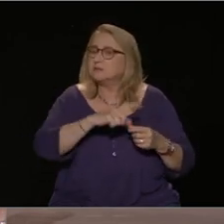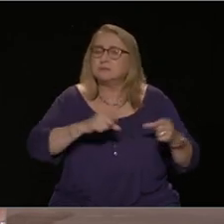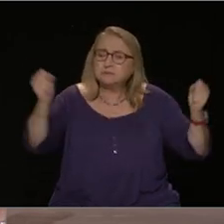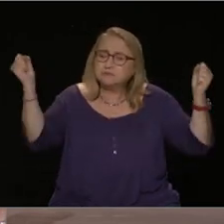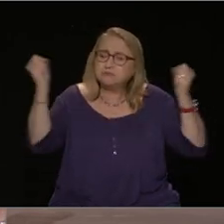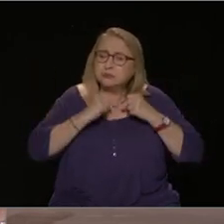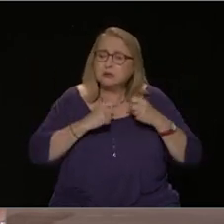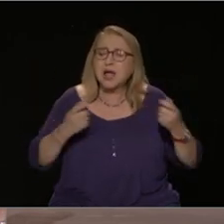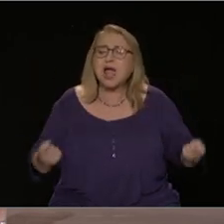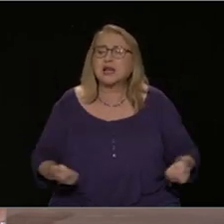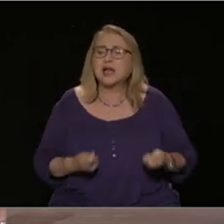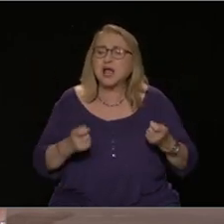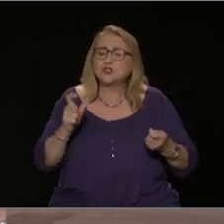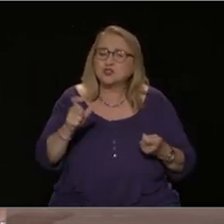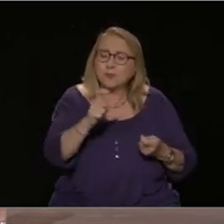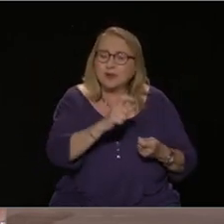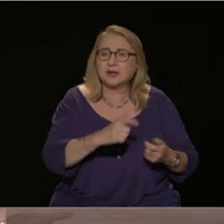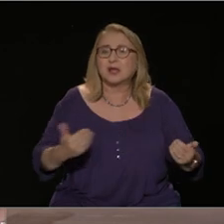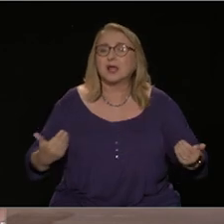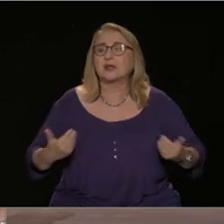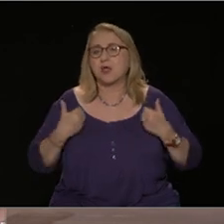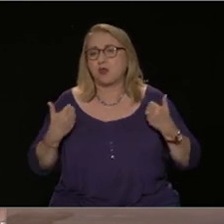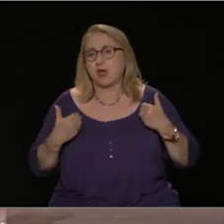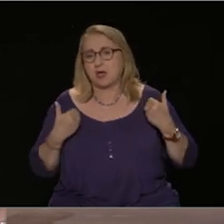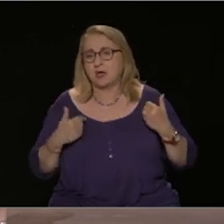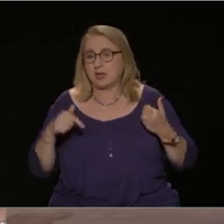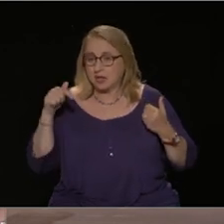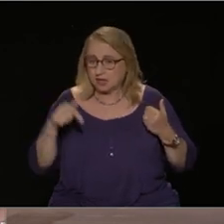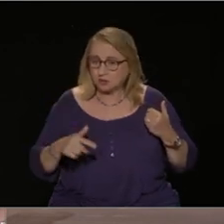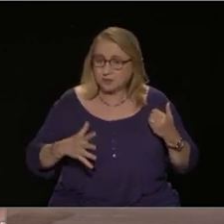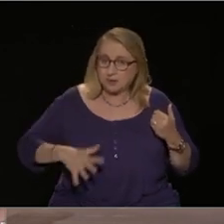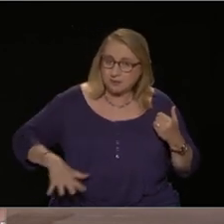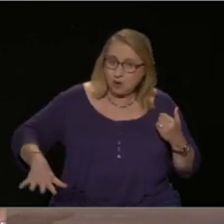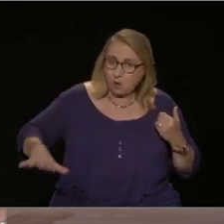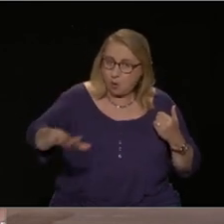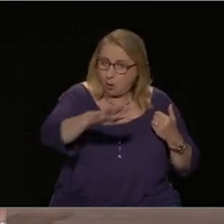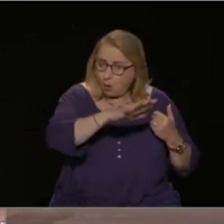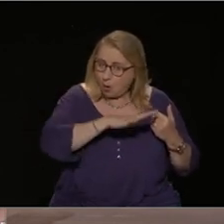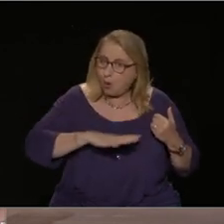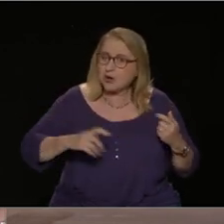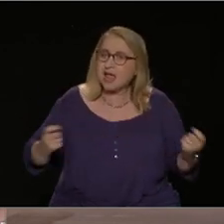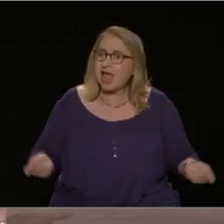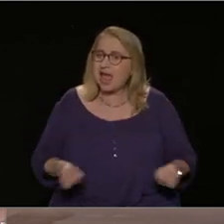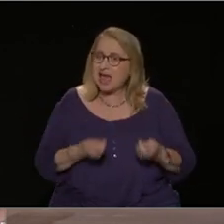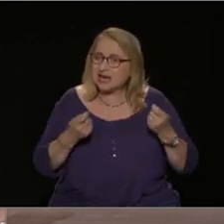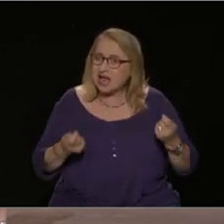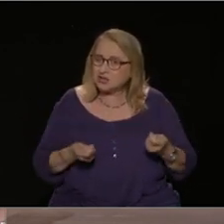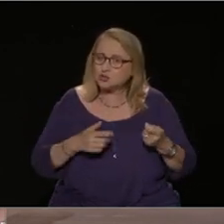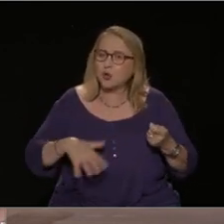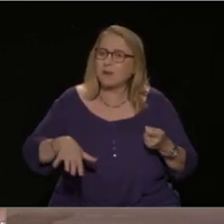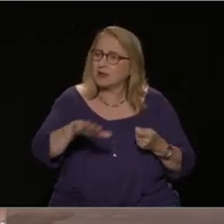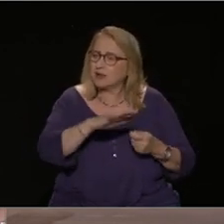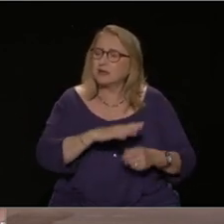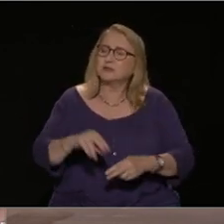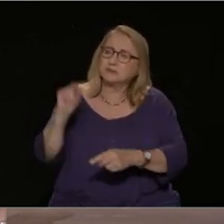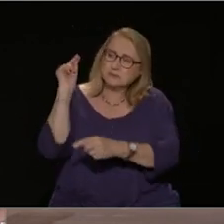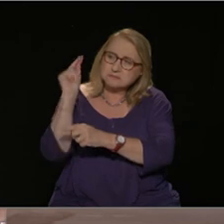πρέπει να μαυριστεί από τους εργαζόμενους και τα λαϊκά στρώματα. Γιατί